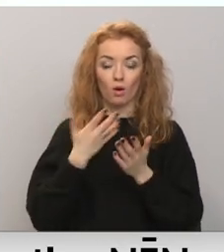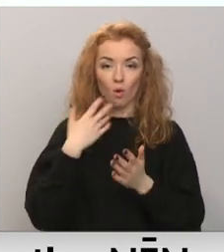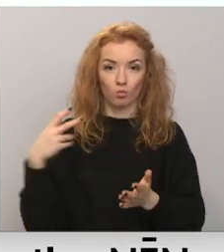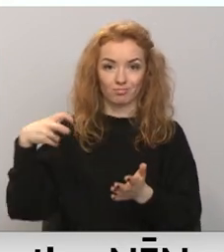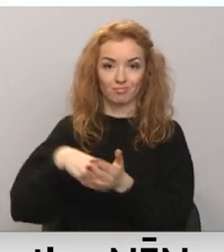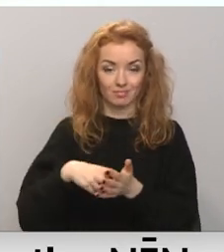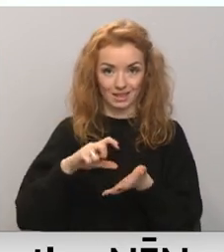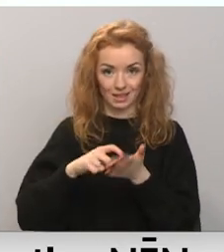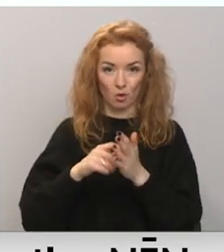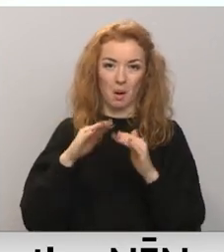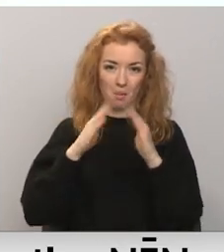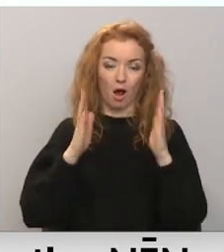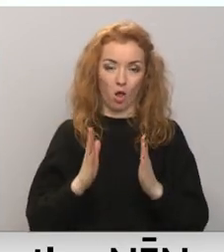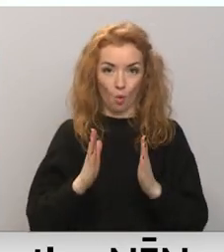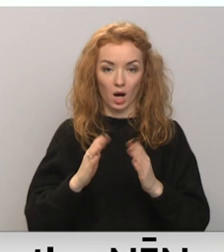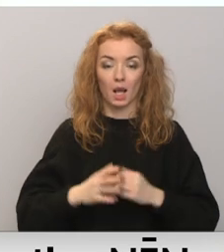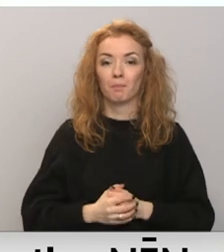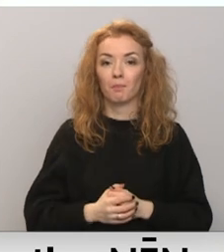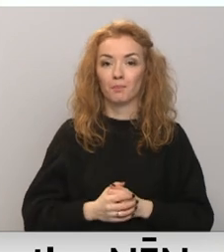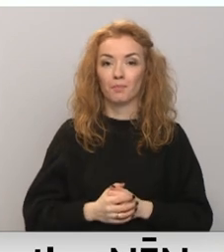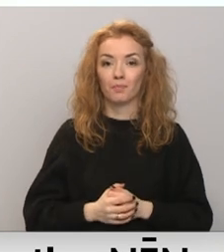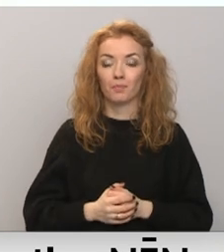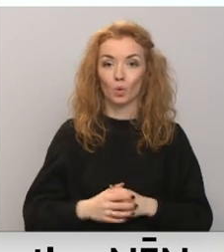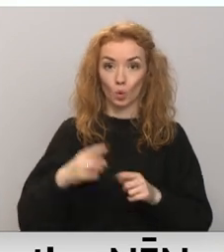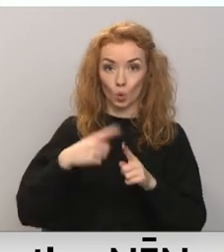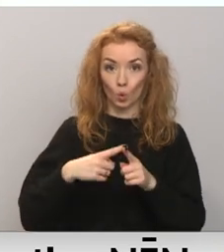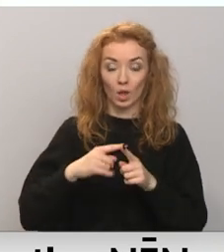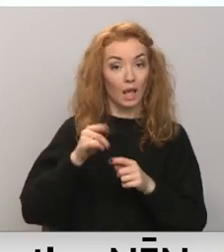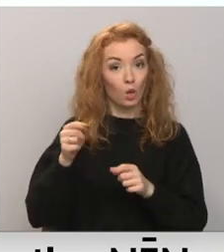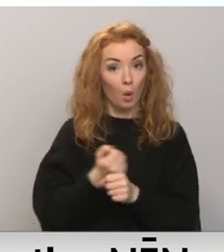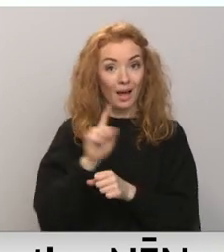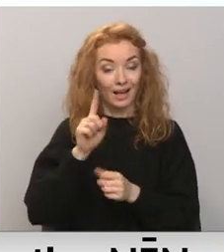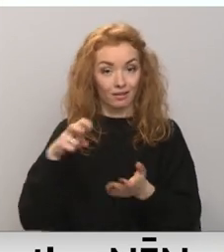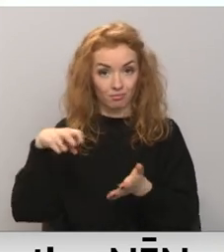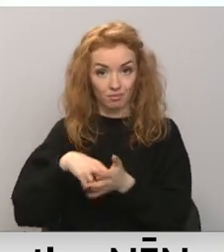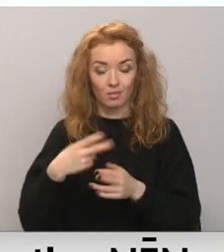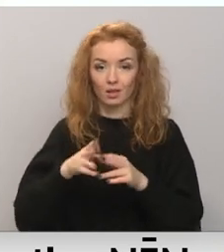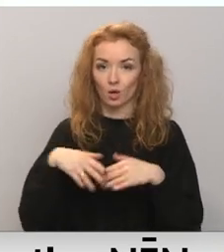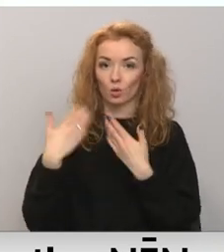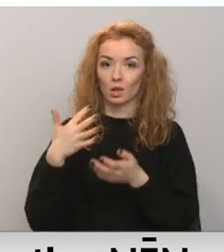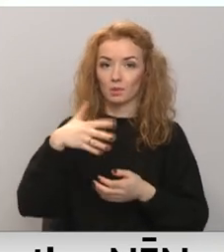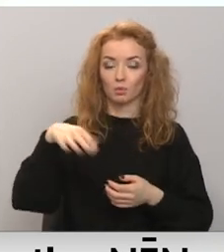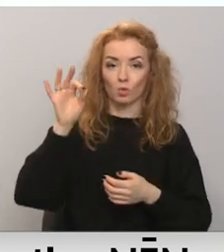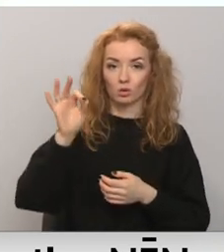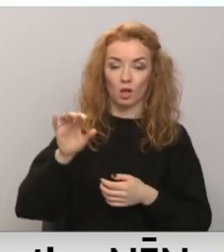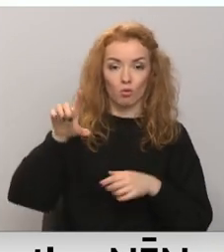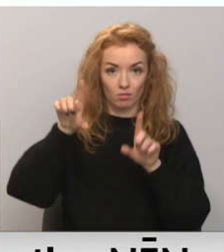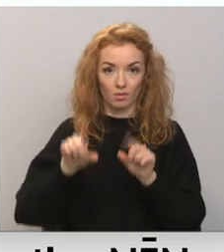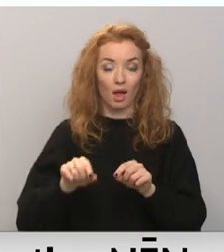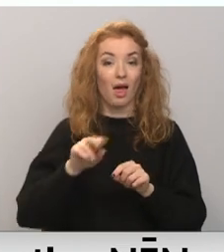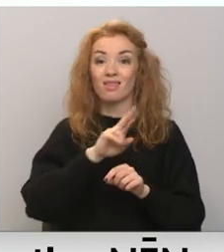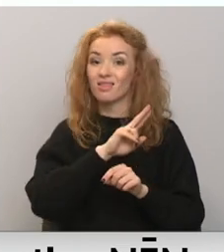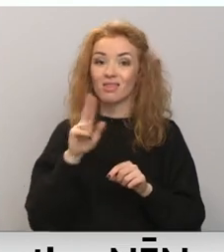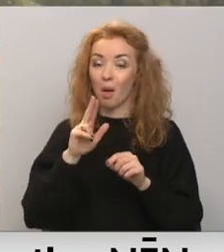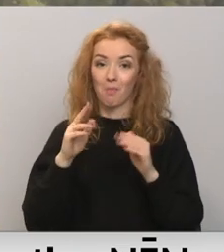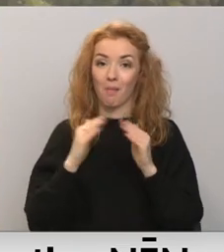dzīvokļiem, tas ir par mājokļiem. Plus, ja viņš ir deklarēts, viņiem vēl 50% atlaida, bet ne no mājokļa, bet no